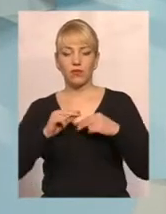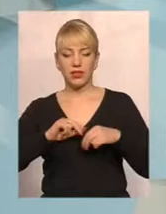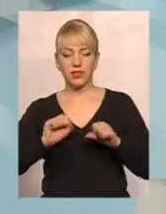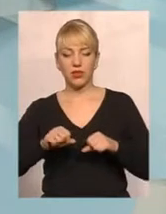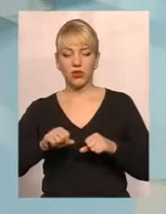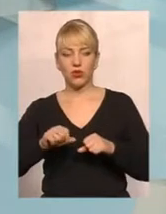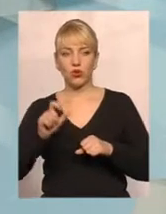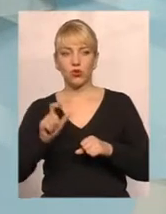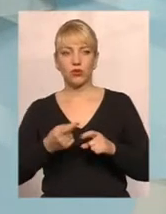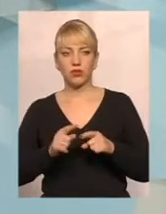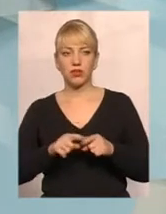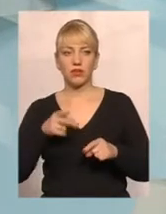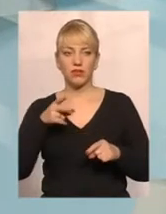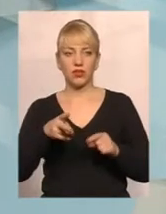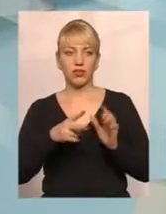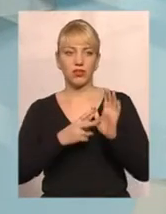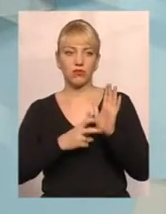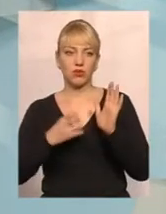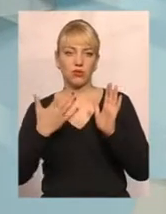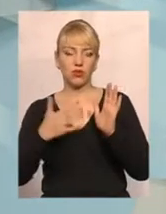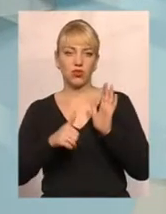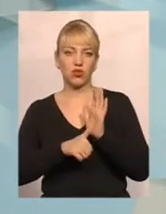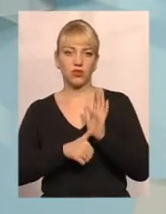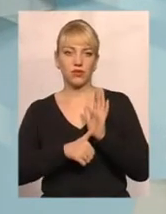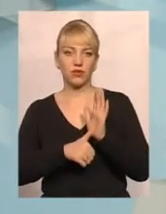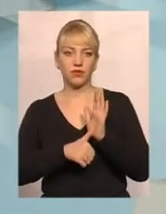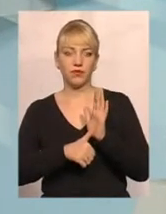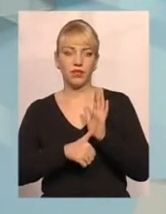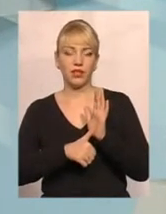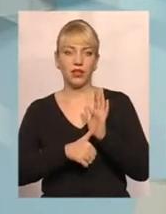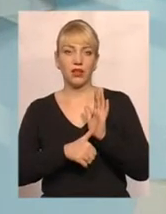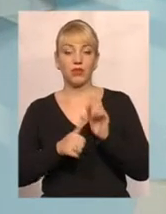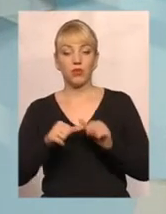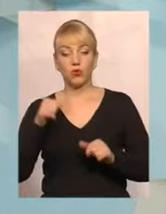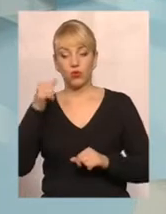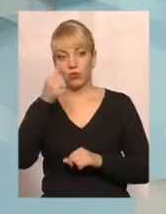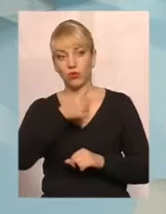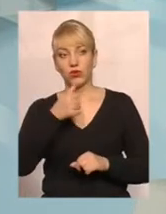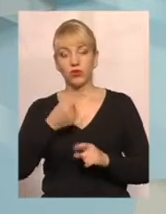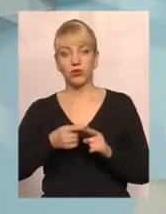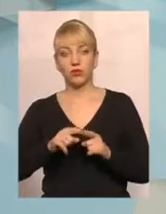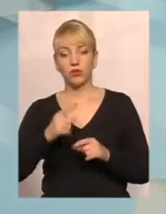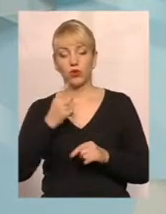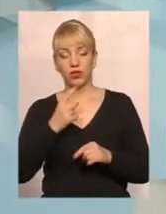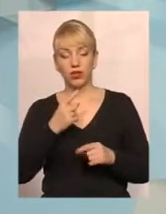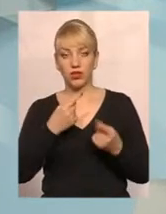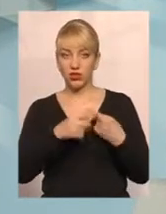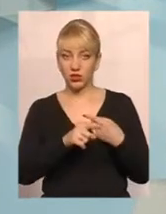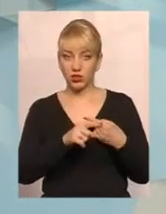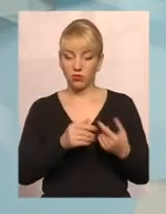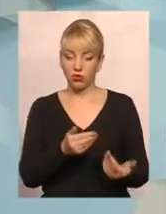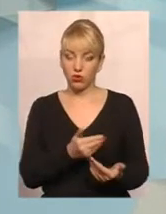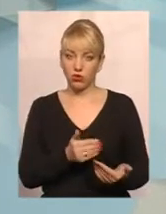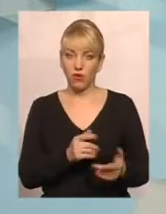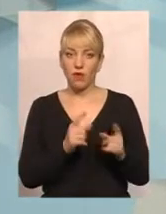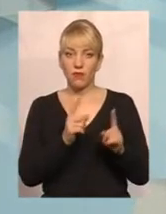Це 2756 гривень. Тобто, в минулому році це було один прожитковий мінімум, в цьому